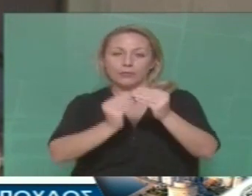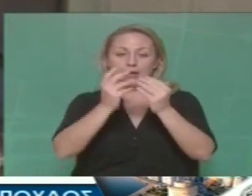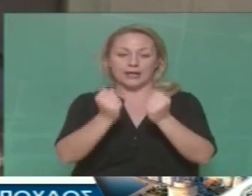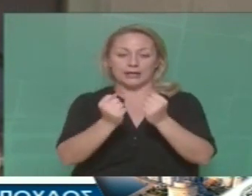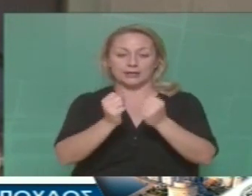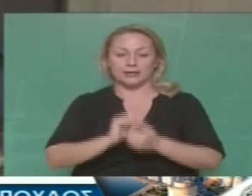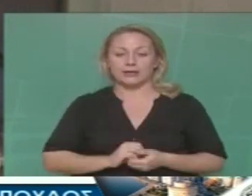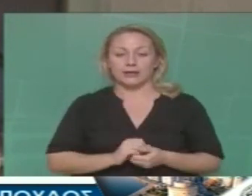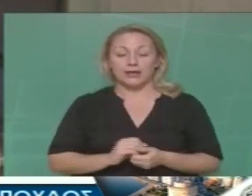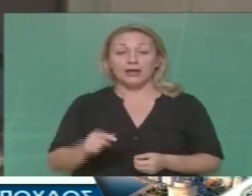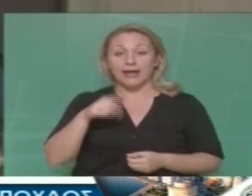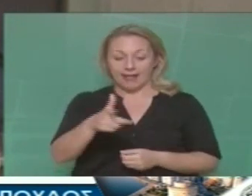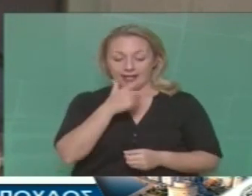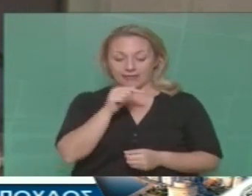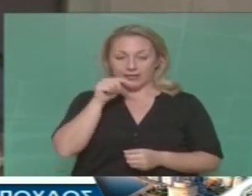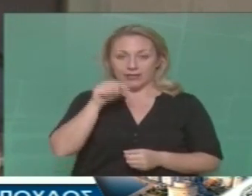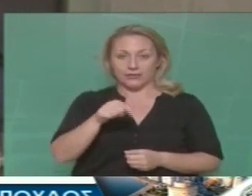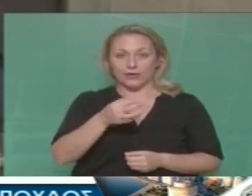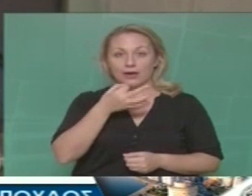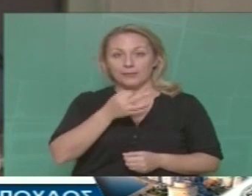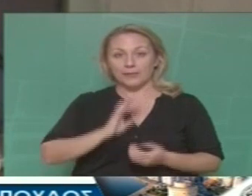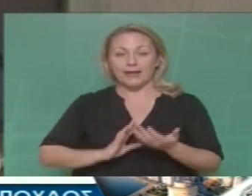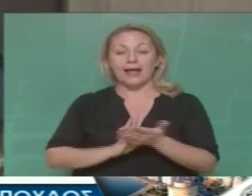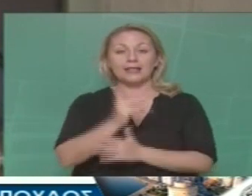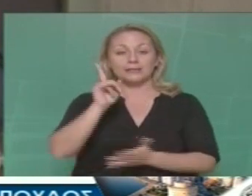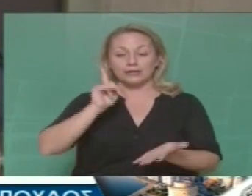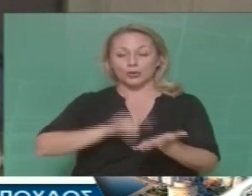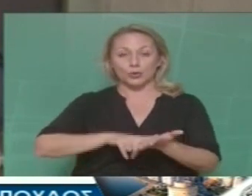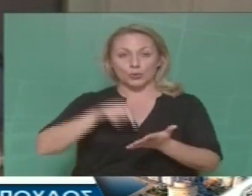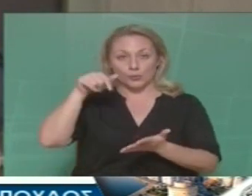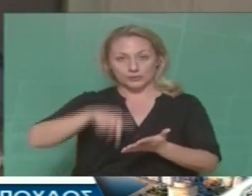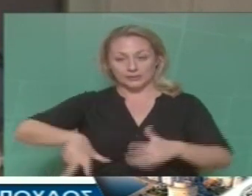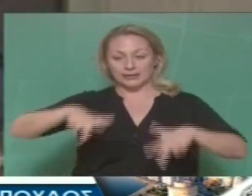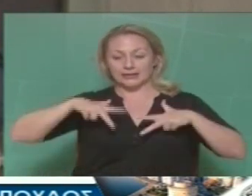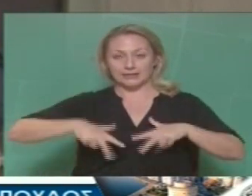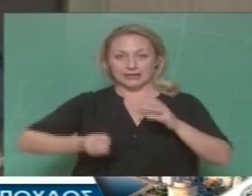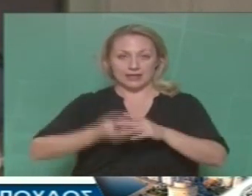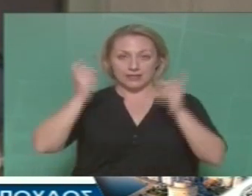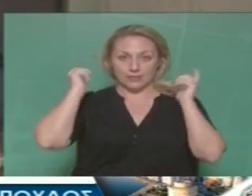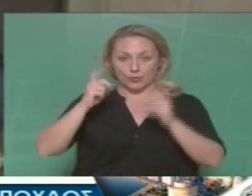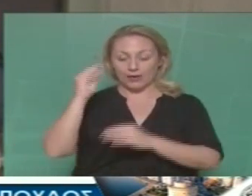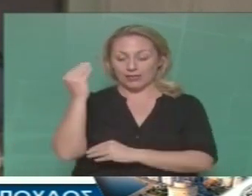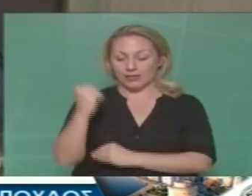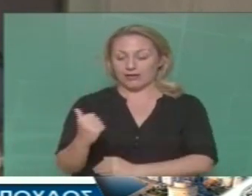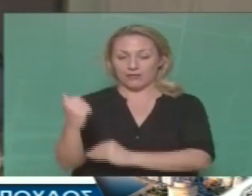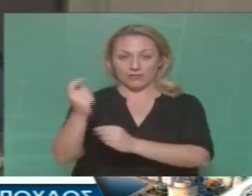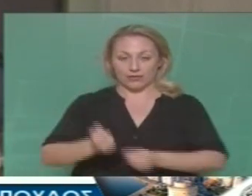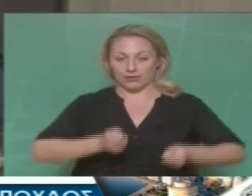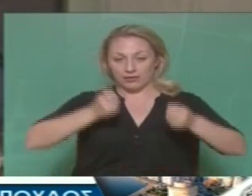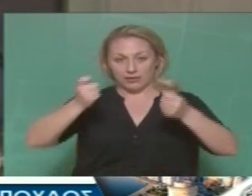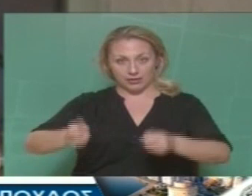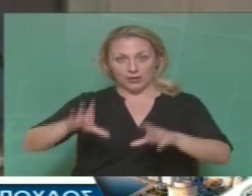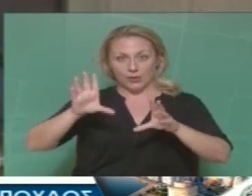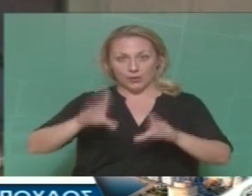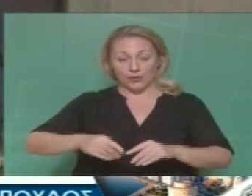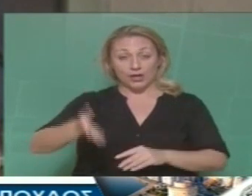Αναφερθήκαμε με αυτή την ευκαιρία στον αναπτυξιακό νόμο τον οποίο κατεβάζει η σημερινή κυβέρνηση της Νέας Δημοκρατίας για τα όσα